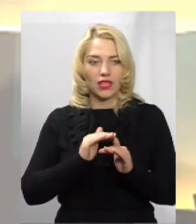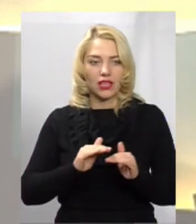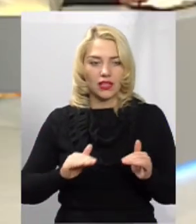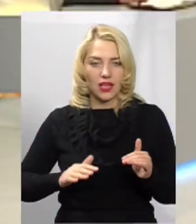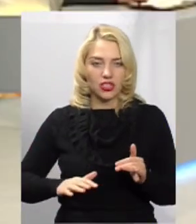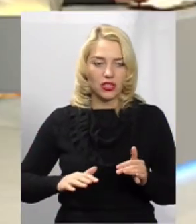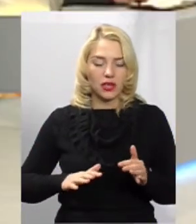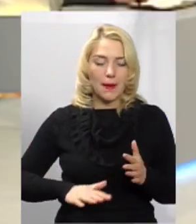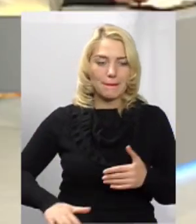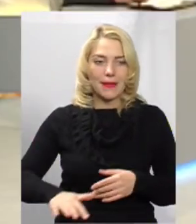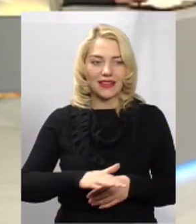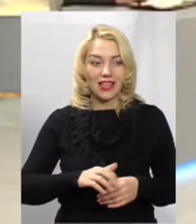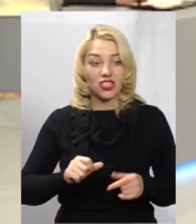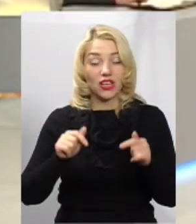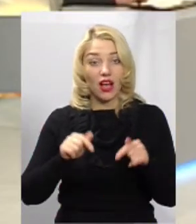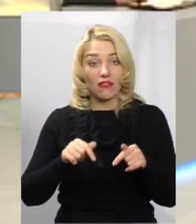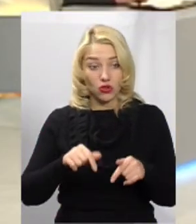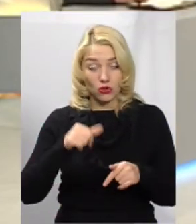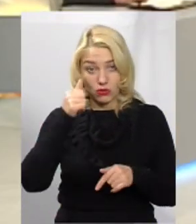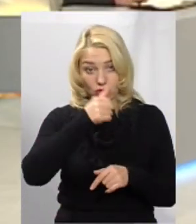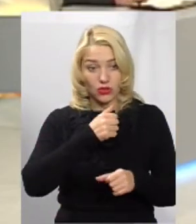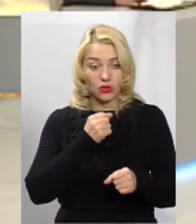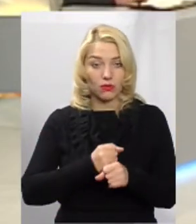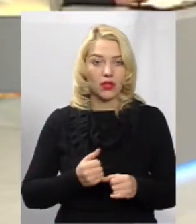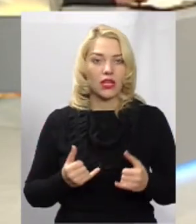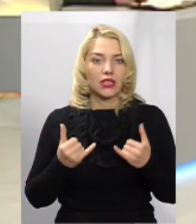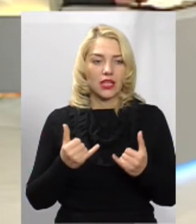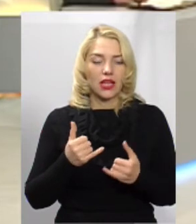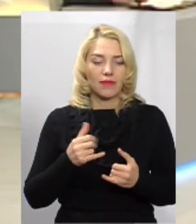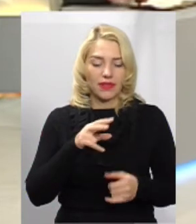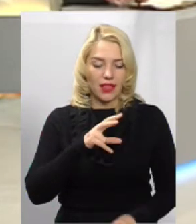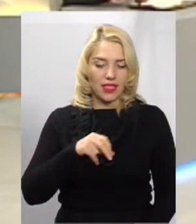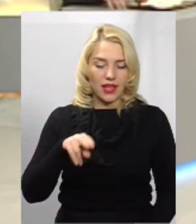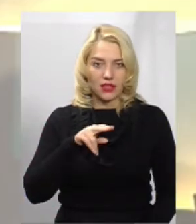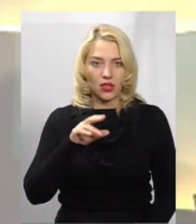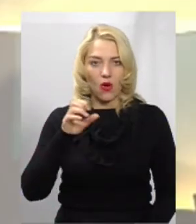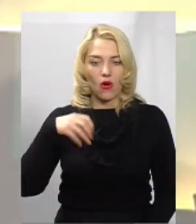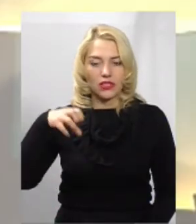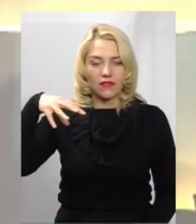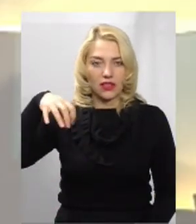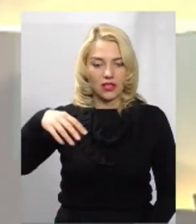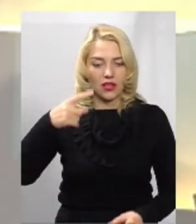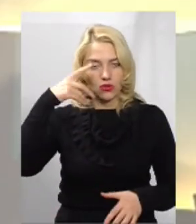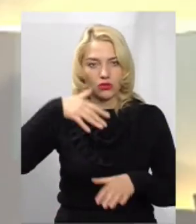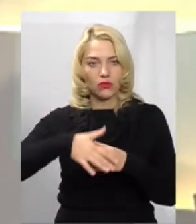от парковки? Я все розкажу. А цього року зробили сучасне LED-освітлення, розуміючи, що це центр міста. І в